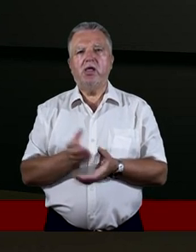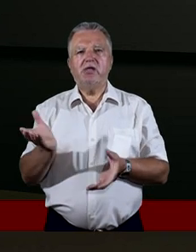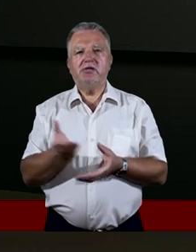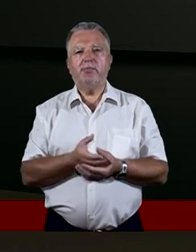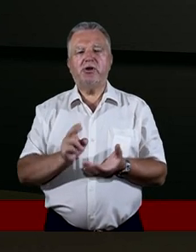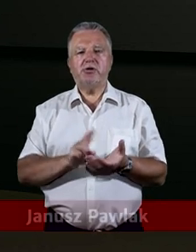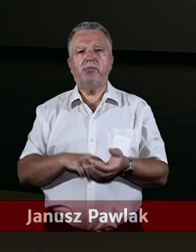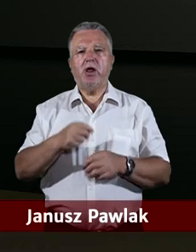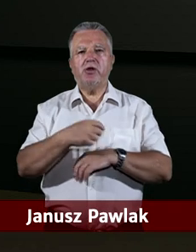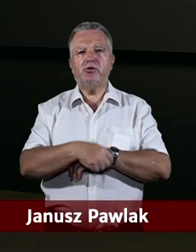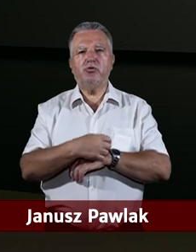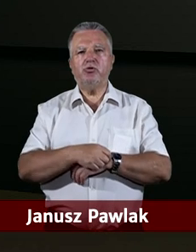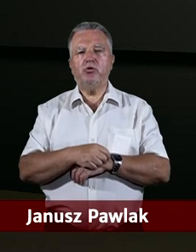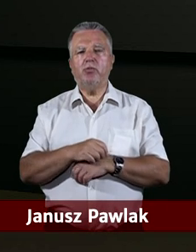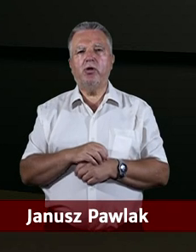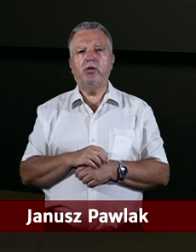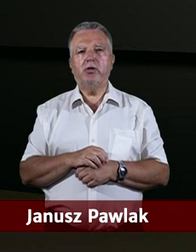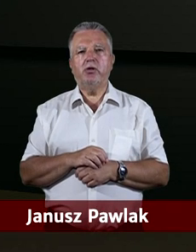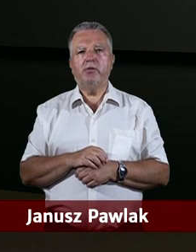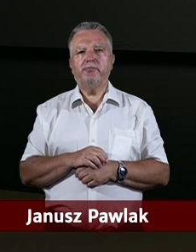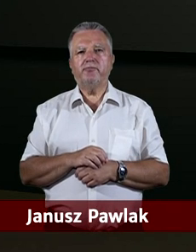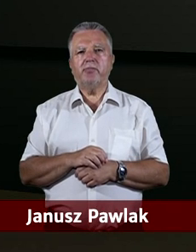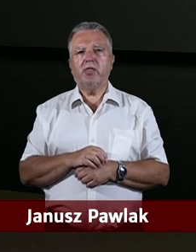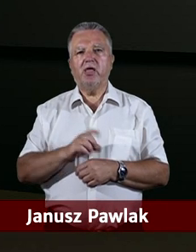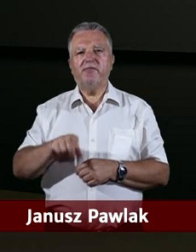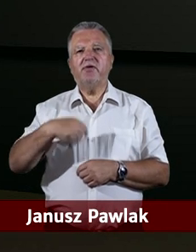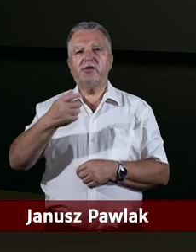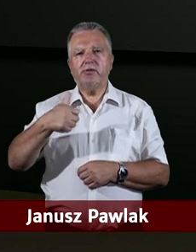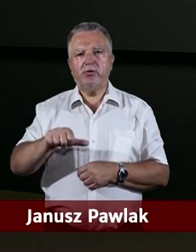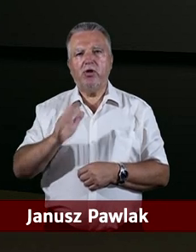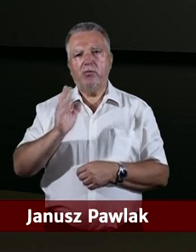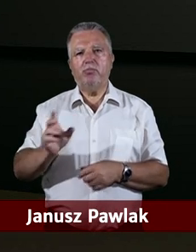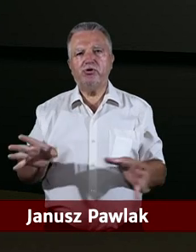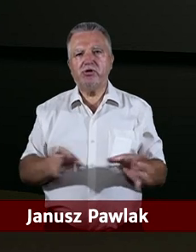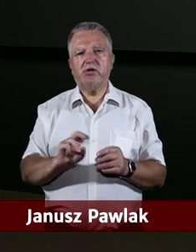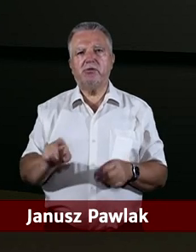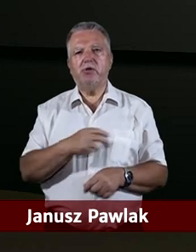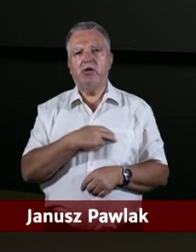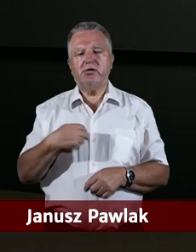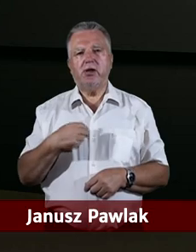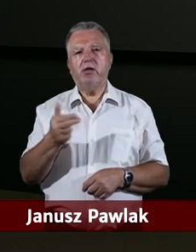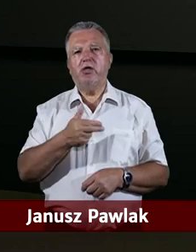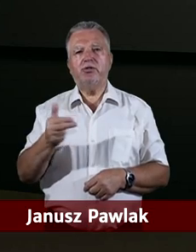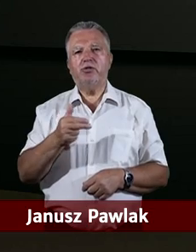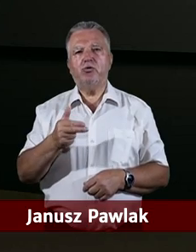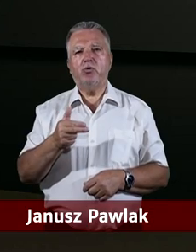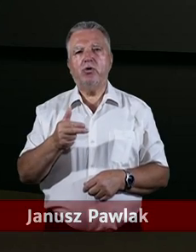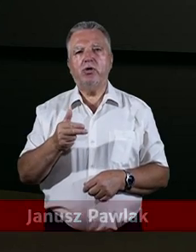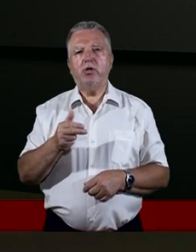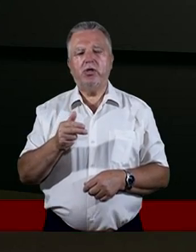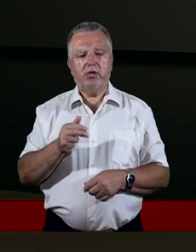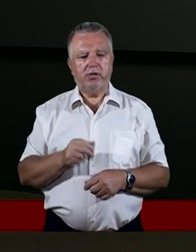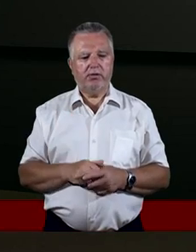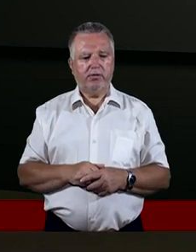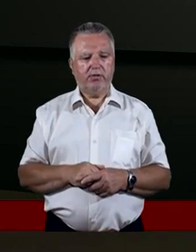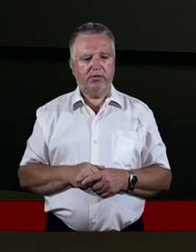studium, które będzie miało miejsce już za tydzień. Bądźcie razem z nami. A tytuł tego studium Jak mamy